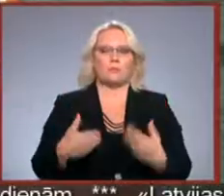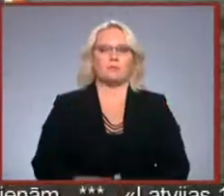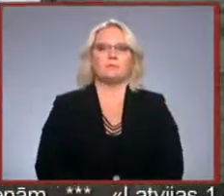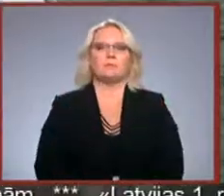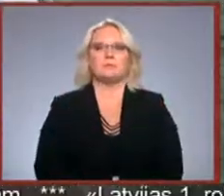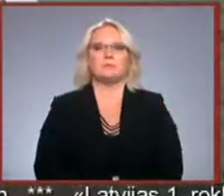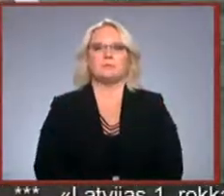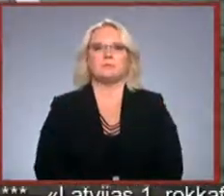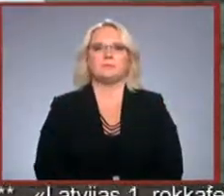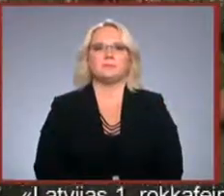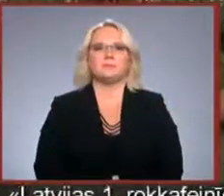Edgars Bitta no Venēcijas kino festivālu.